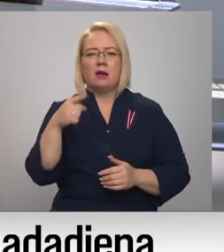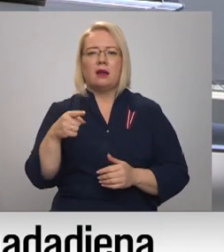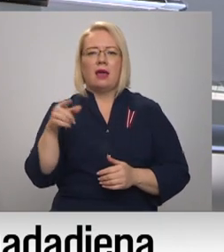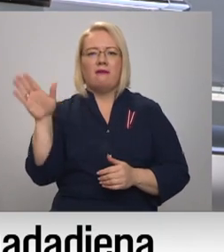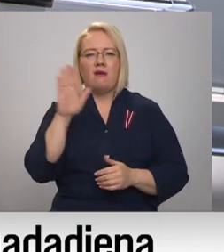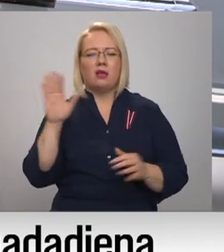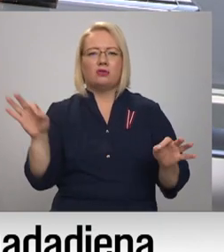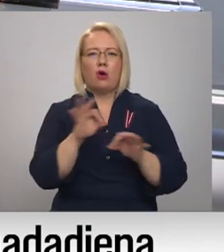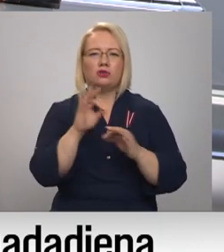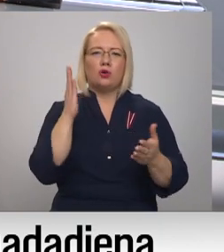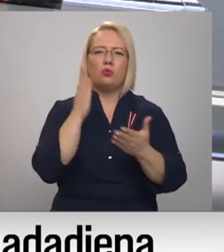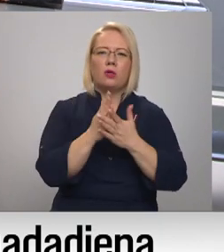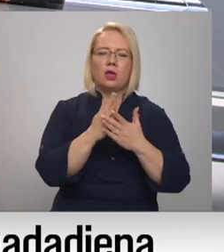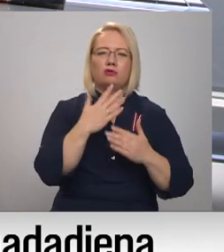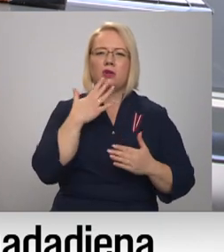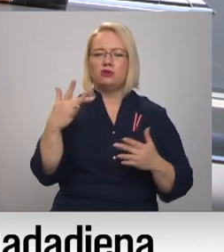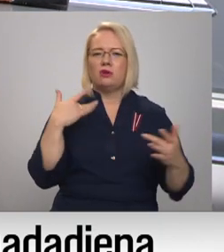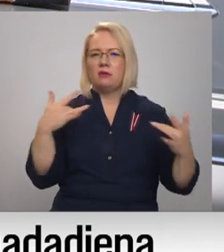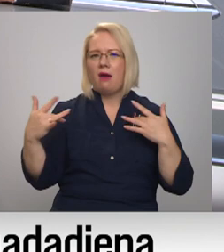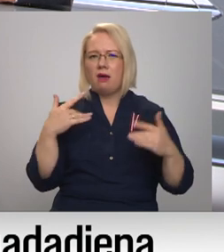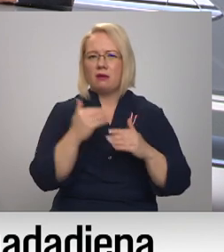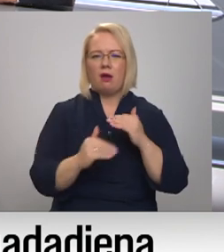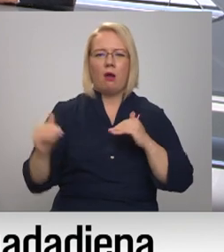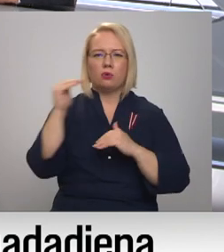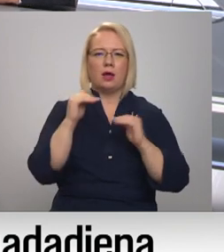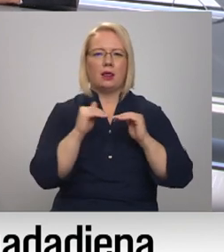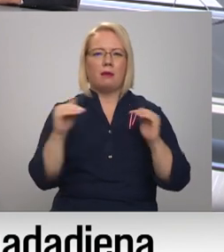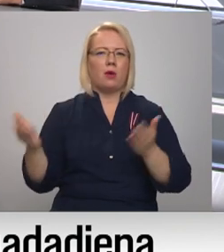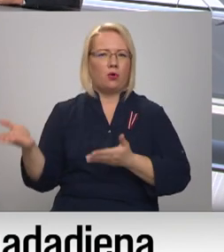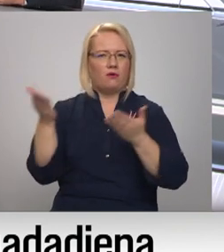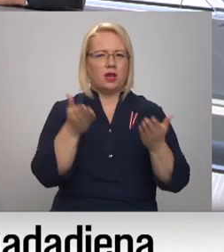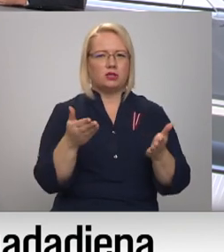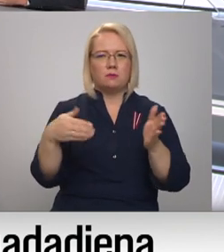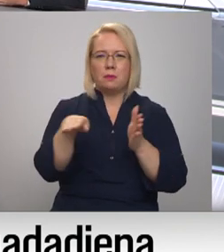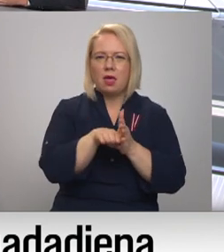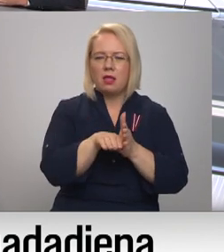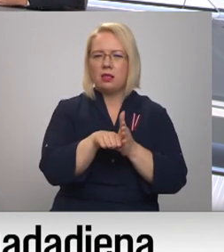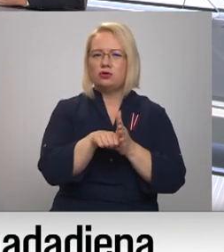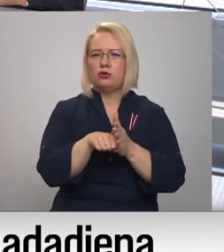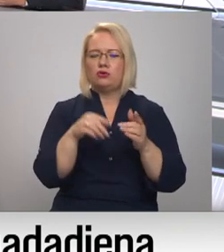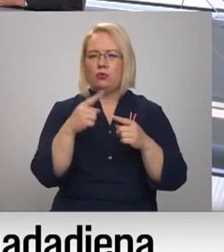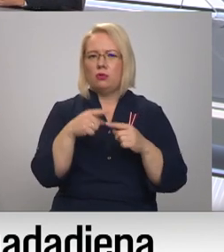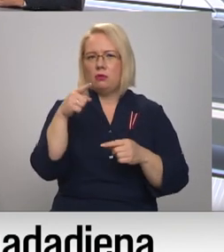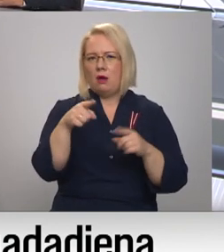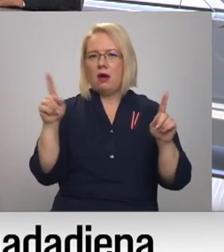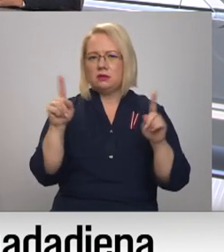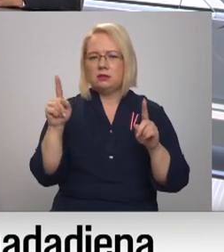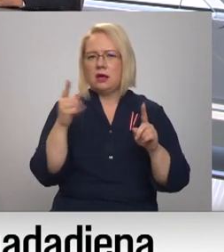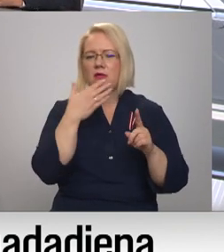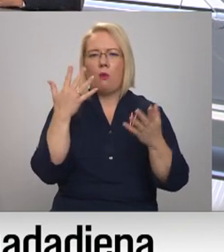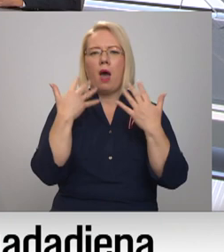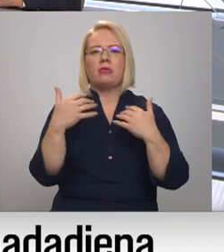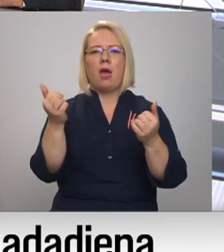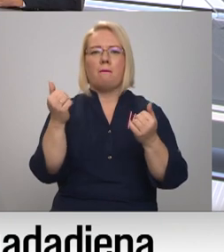notikuši Nacionālajā teātrī. Arī tādi, jo tiešām augstākā līmeņa viesu piedalīšanos un tas ir tāds neatņemams